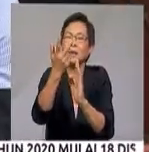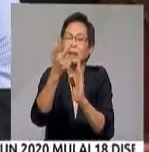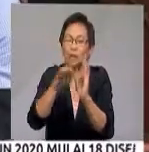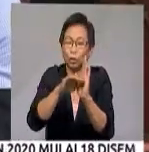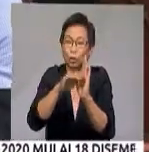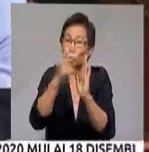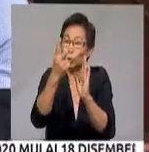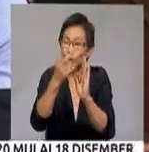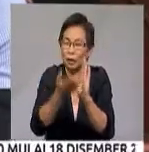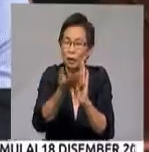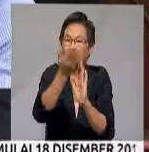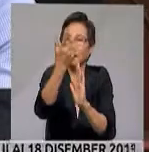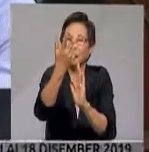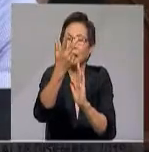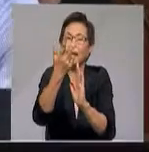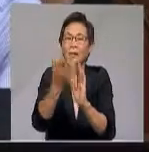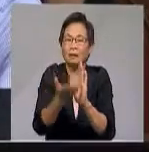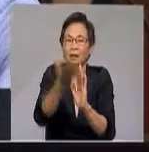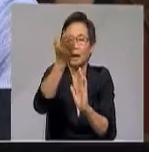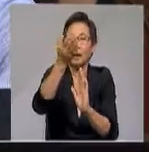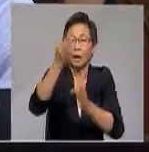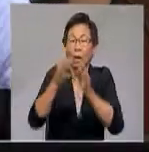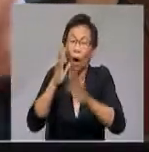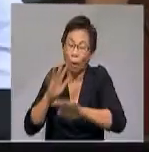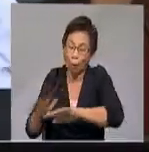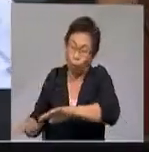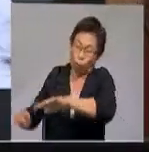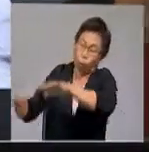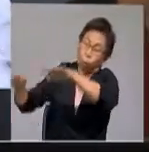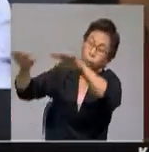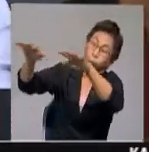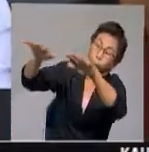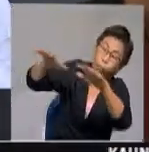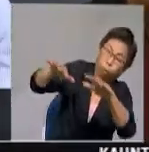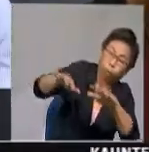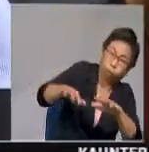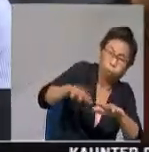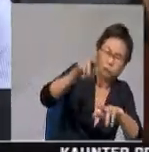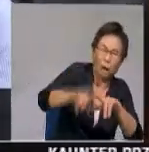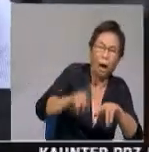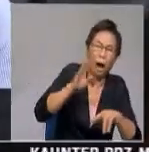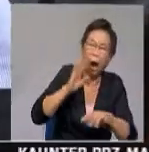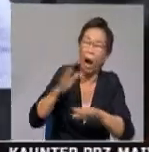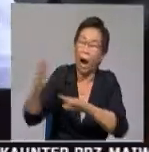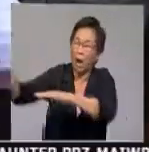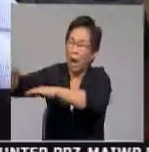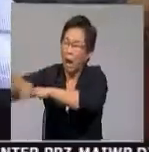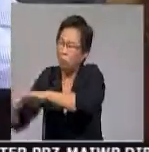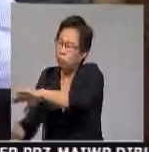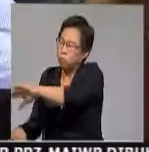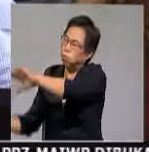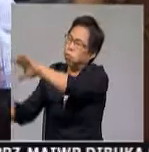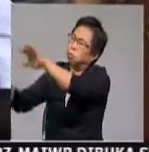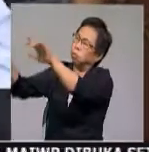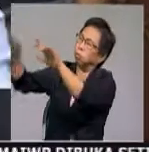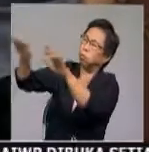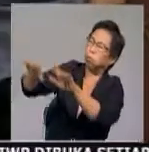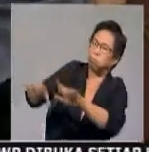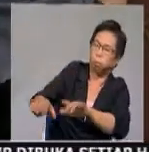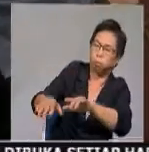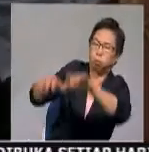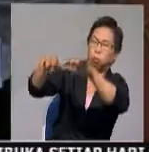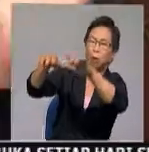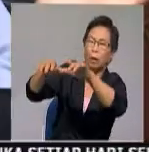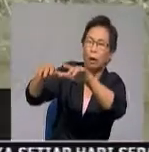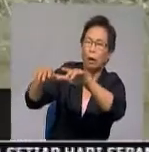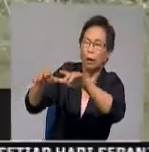air terbaik datang, air itu tak boleh keluar sebab graviti. Sebab air laut lagi tinggi daripada paras bawah. Jadi air itu akan